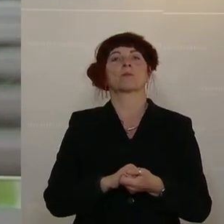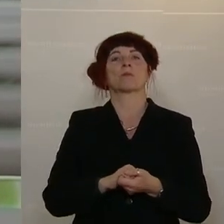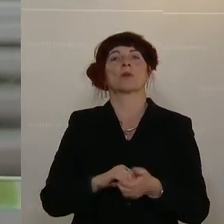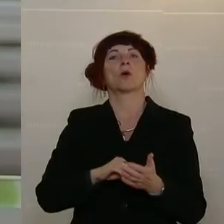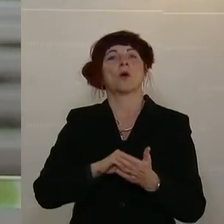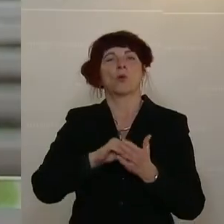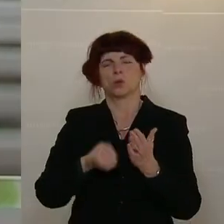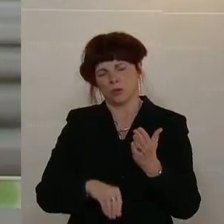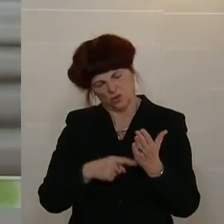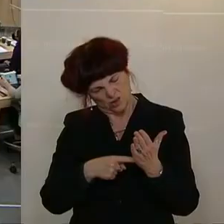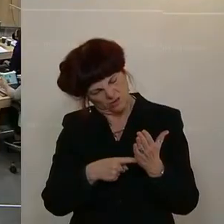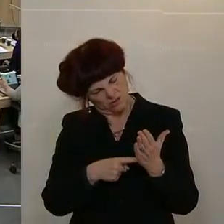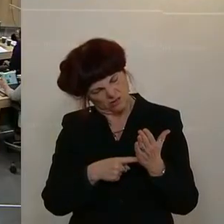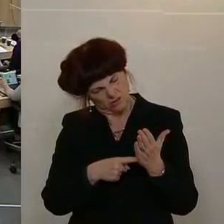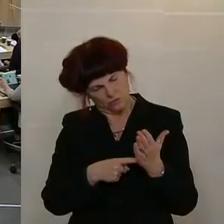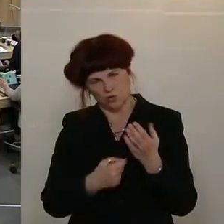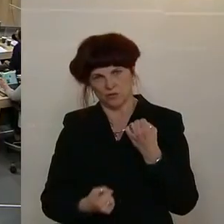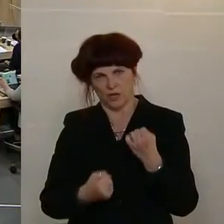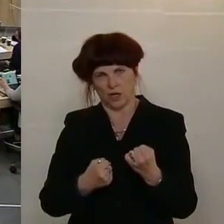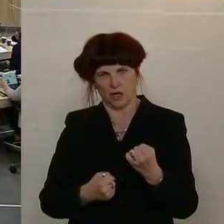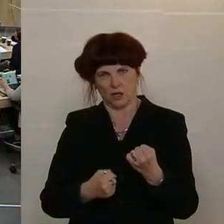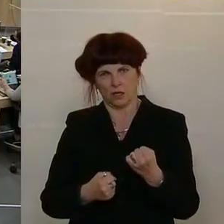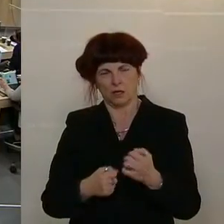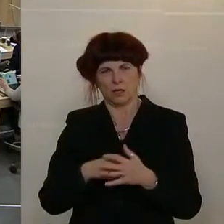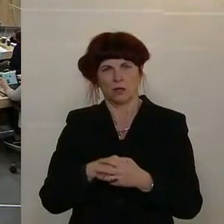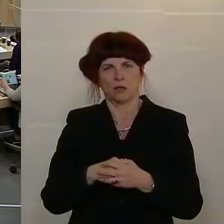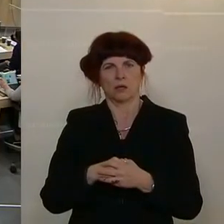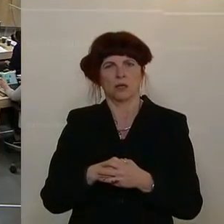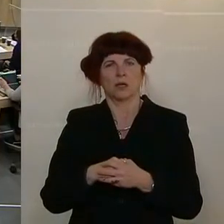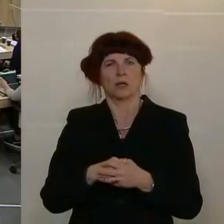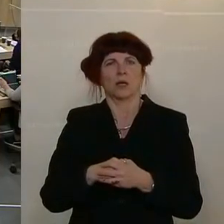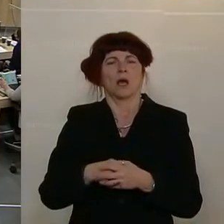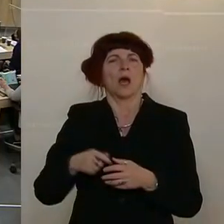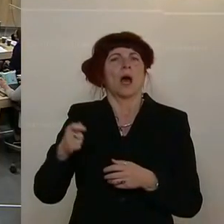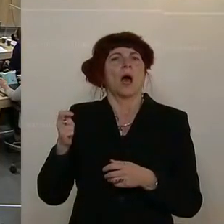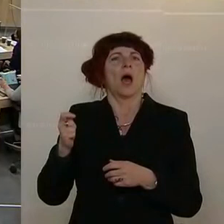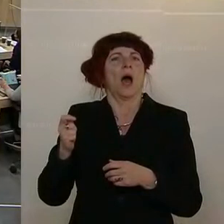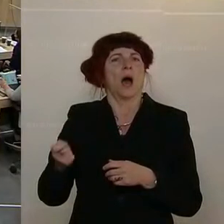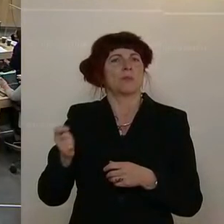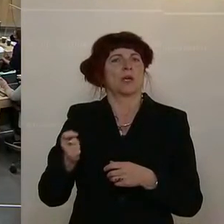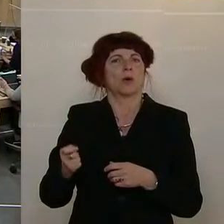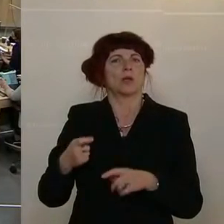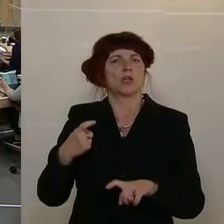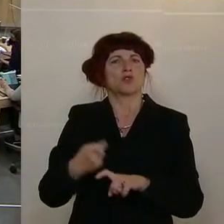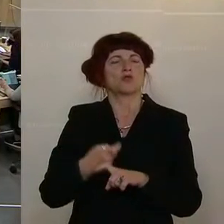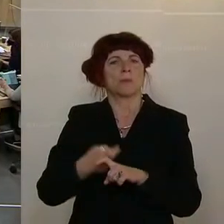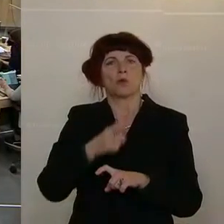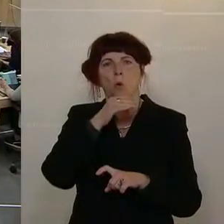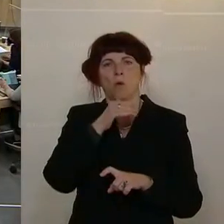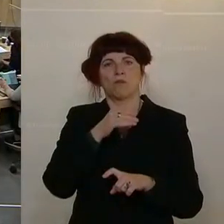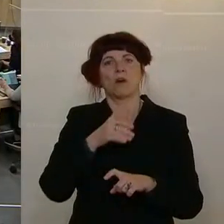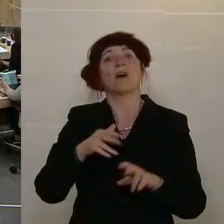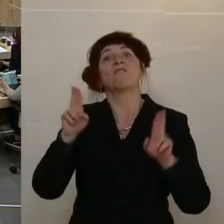Unterschrift ist das schwer, aber es ist eine kalligrafische Sache. Der Abgeordnete Schmidhofer ist zur tatsächlichen Berichtigung